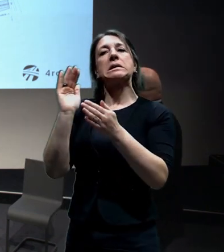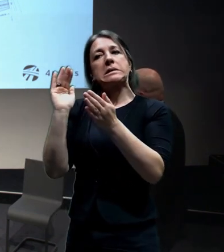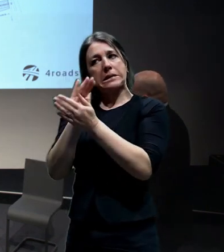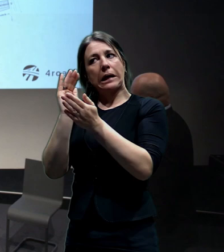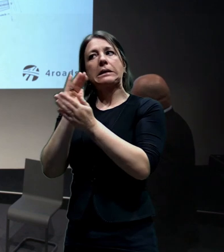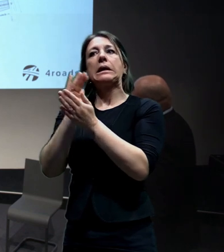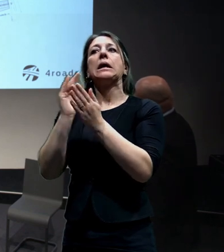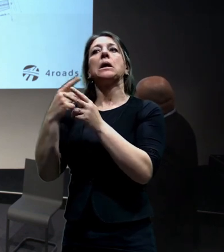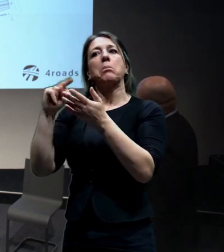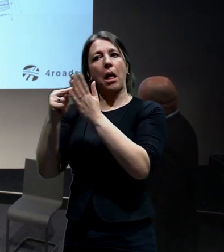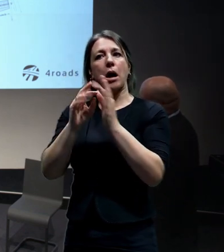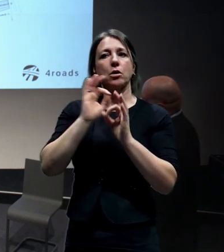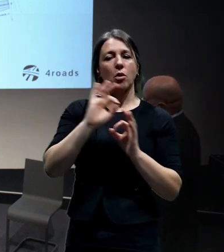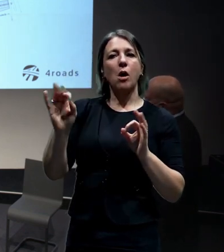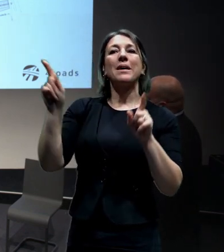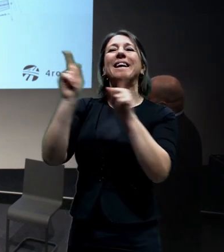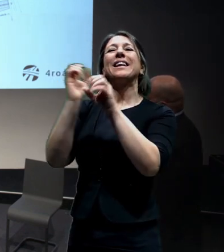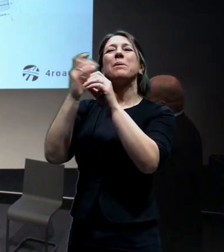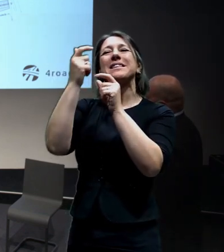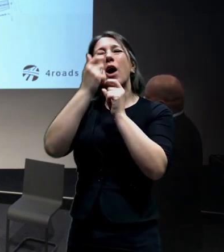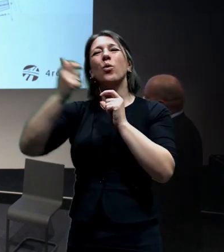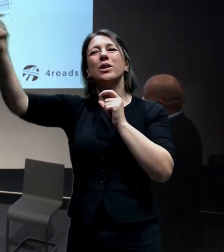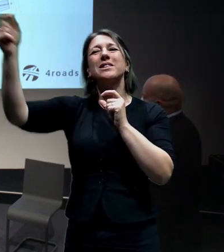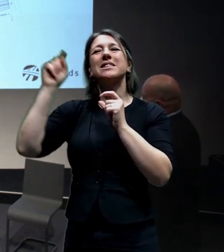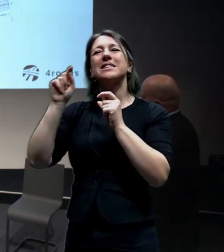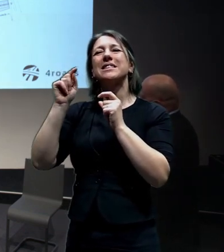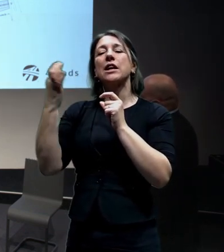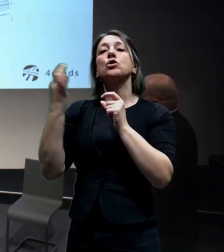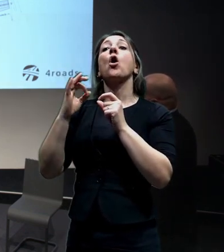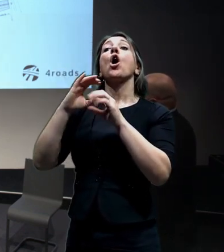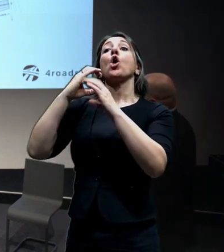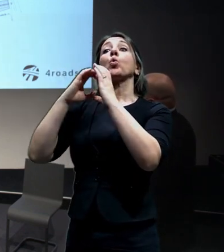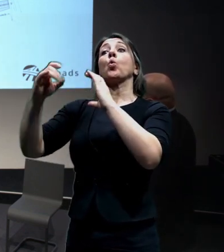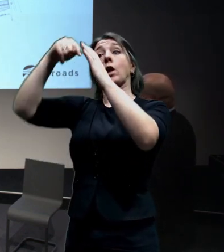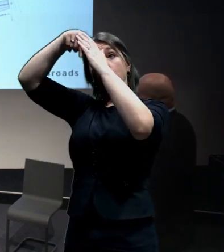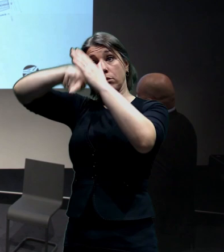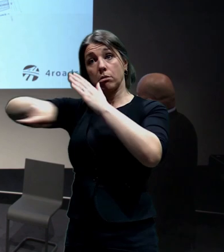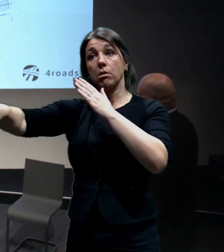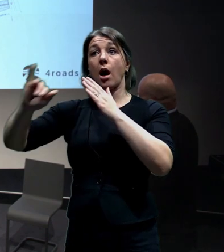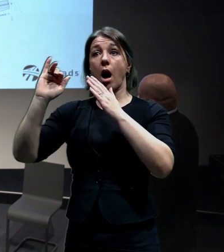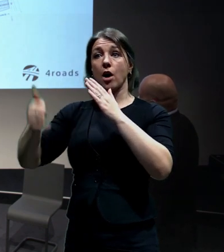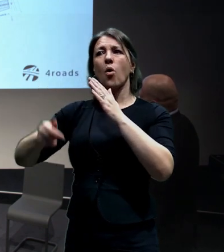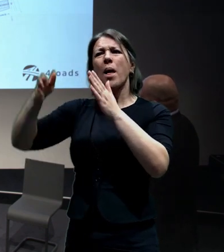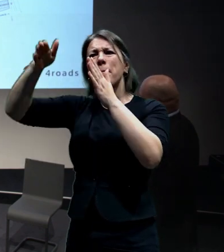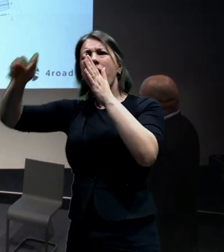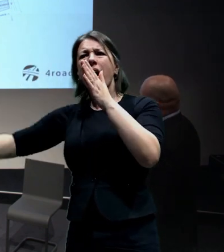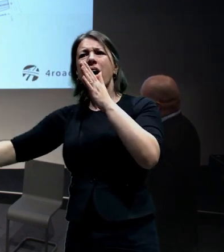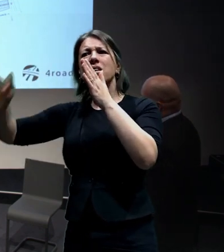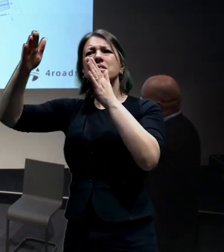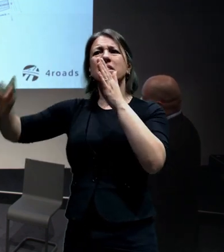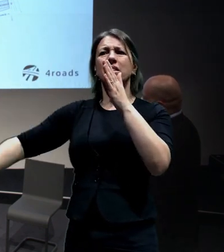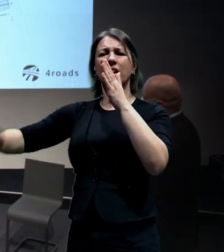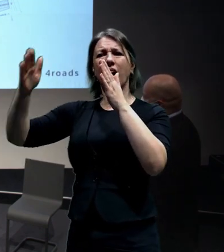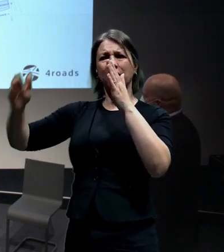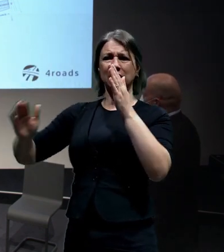my tady sice zajíždíme do tunelů, jak už jsem ukazoval na tom podpovrchu, ale jakási opěrná stěna, která odděluje tu Libereckou